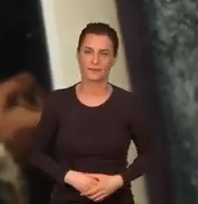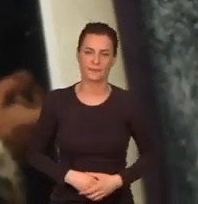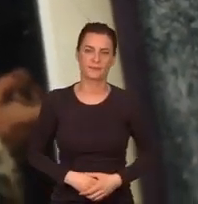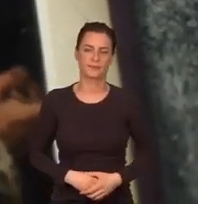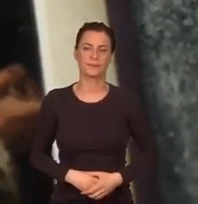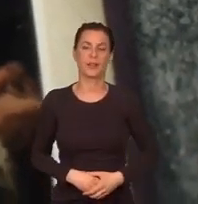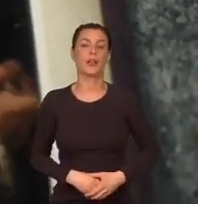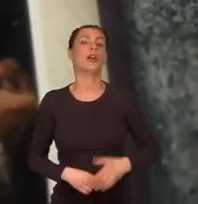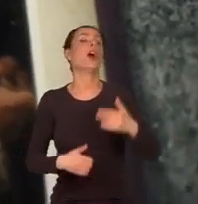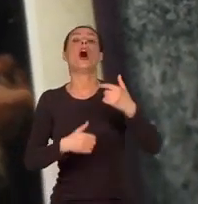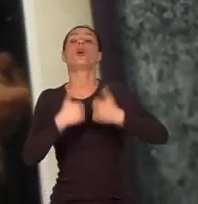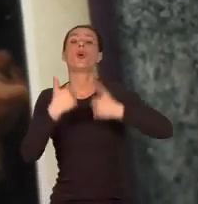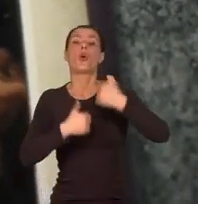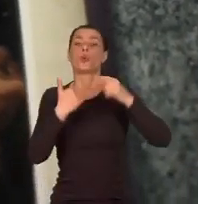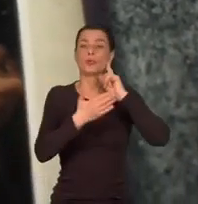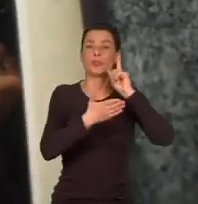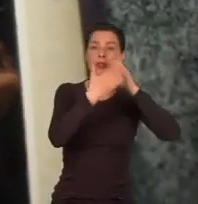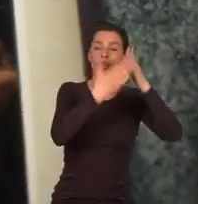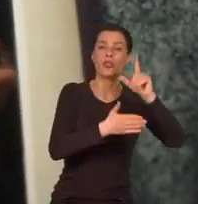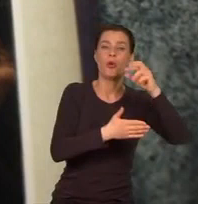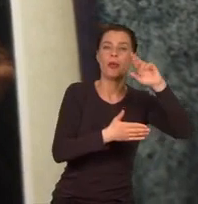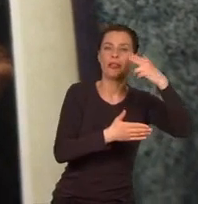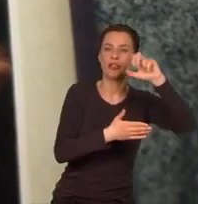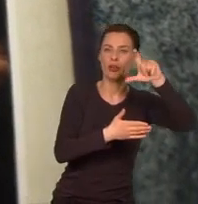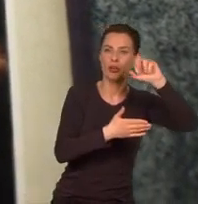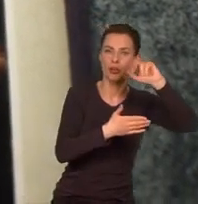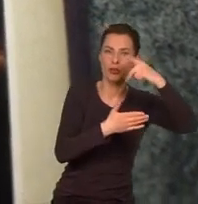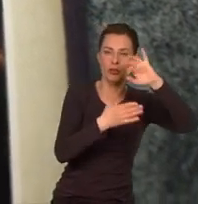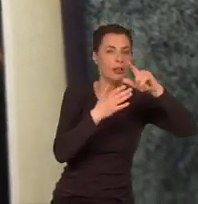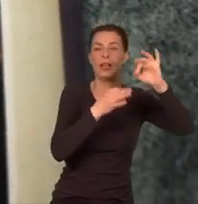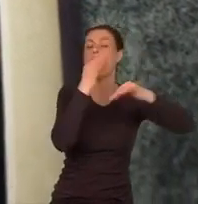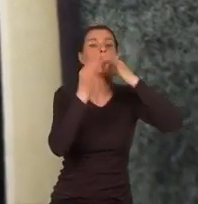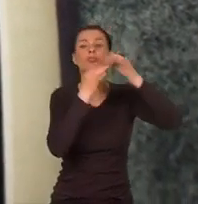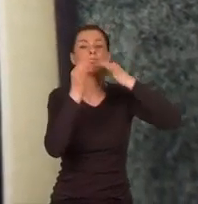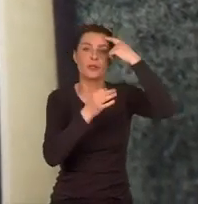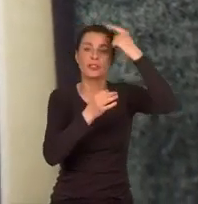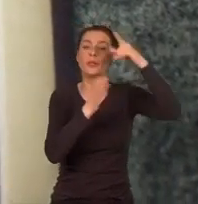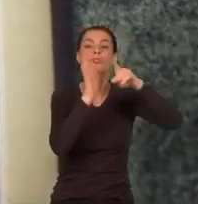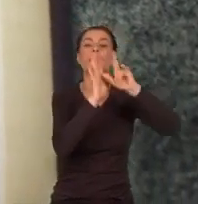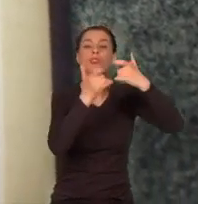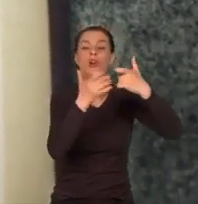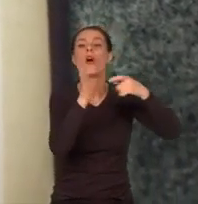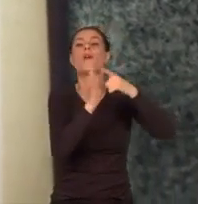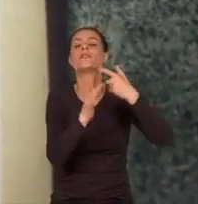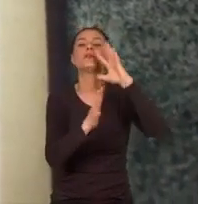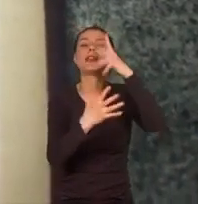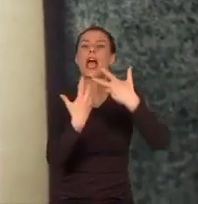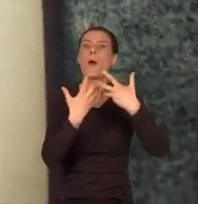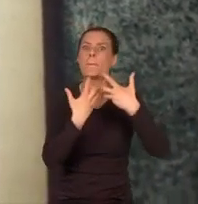Konkurs wygrał Włoch Domenico Fontana. Zamiast nabożnej pieśni architekt wymyślił wspaniałą machinę.